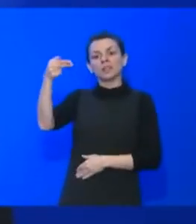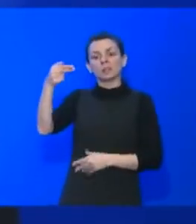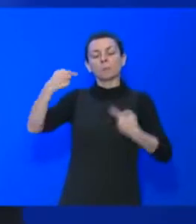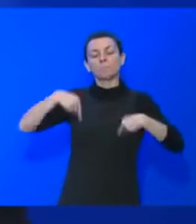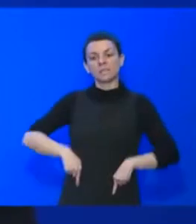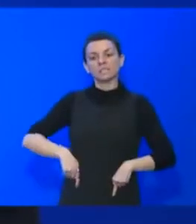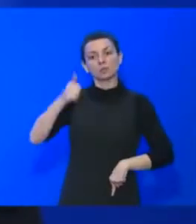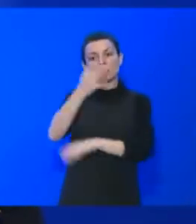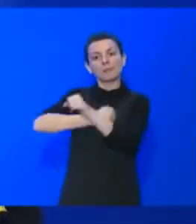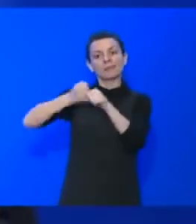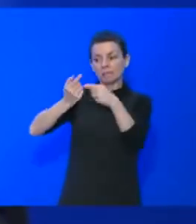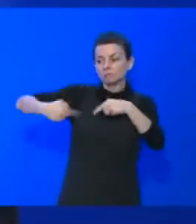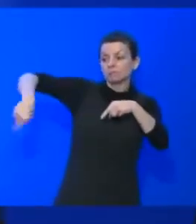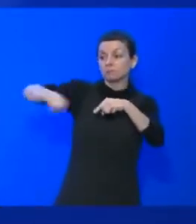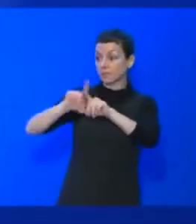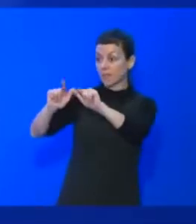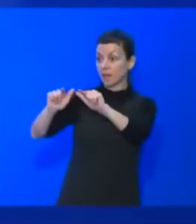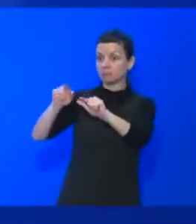que je vous demande d'applaudir, qui est là ce soir.